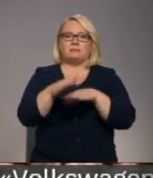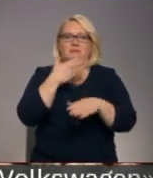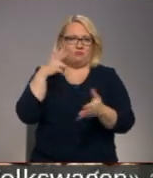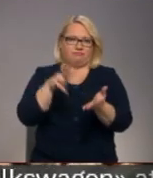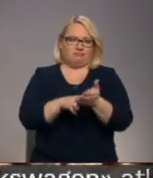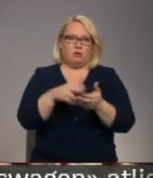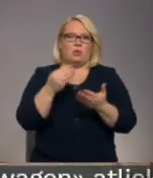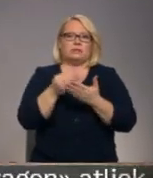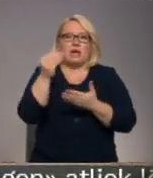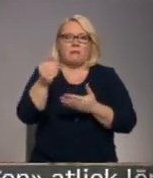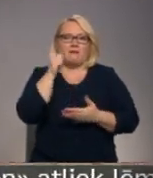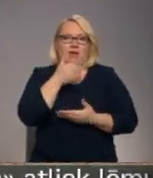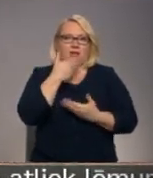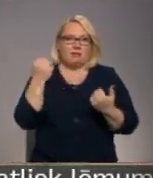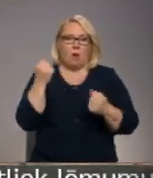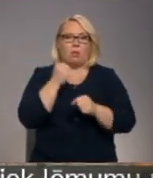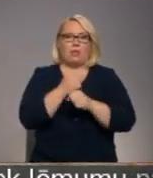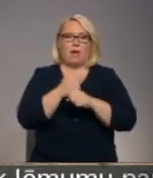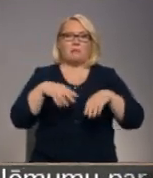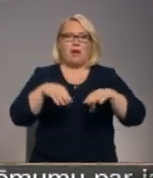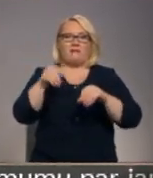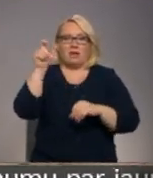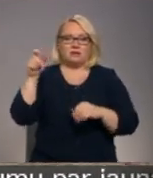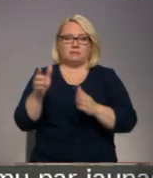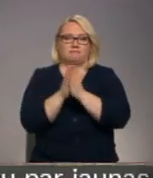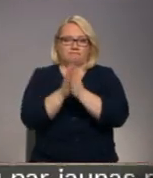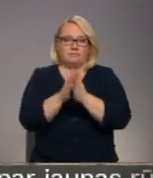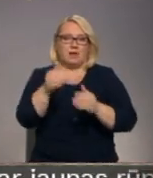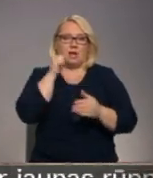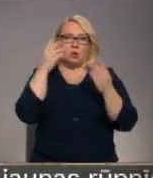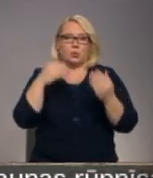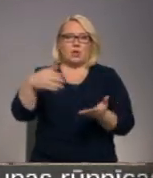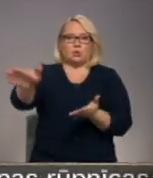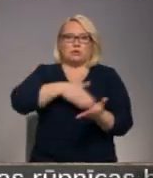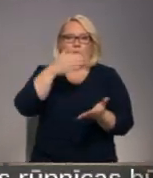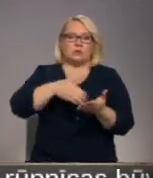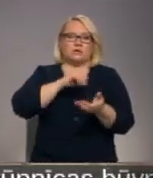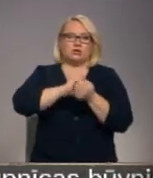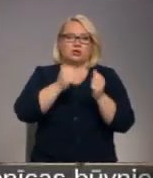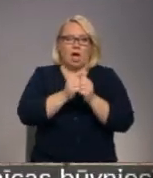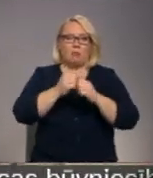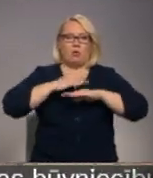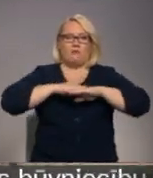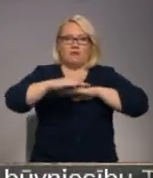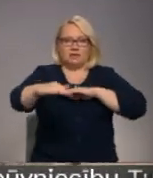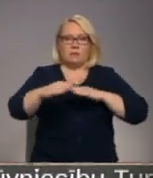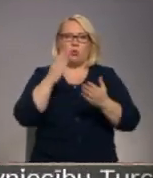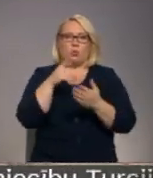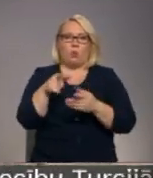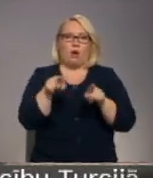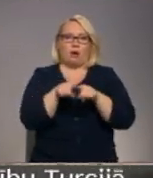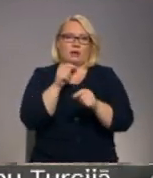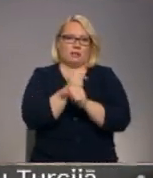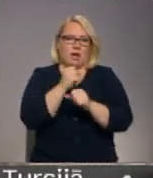samaksas nēsot veikta. Darba veicējiem uzlikts par pienākumīgu dienu slaucīt šķembes no ceļa virsmas, kas arī tiekot